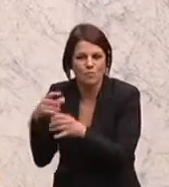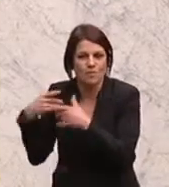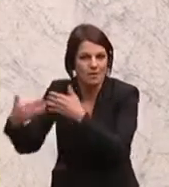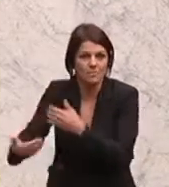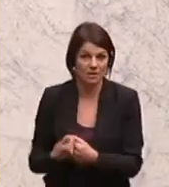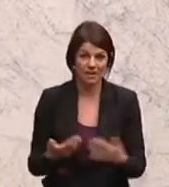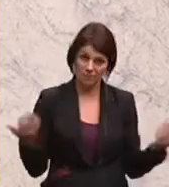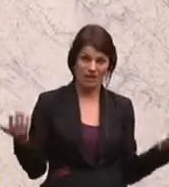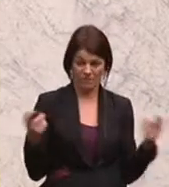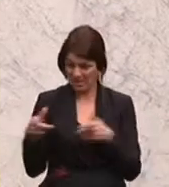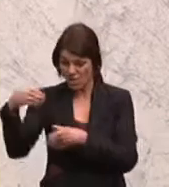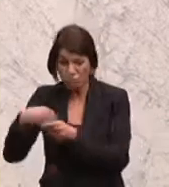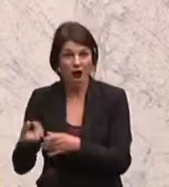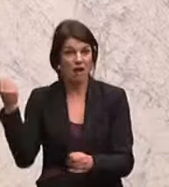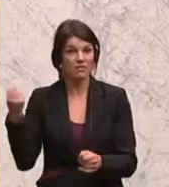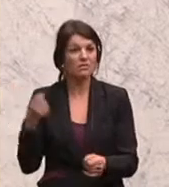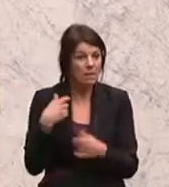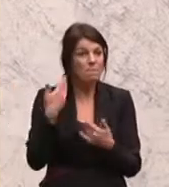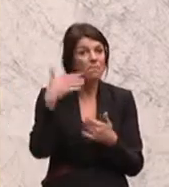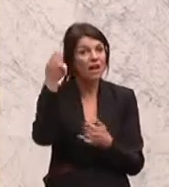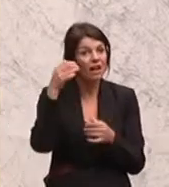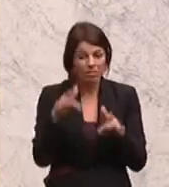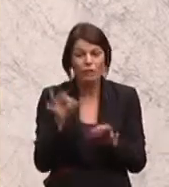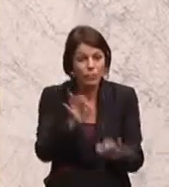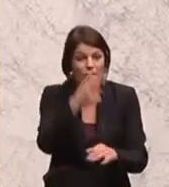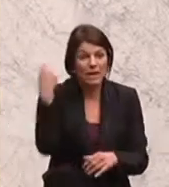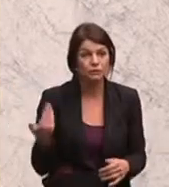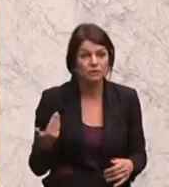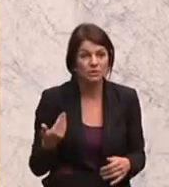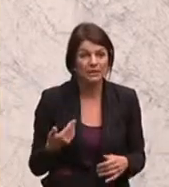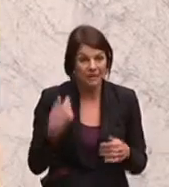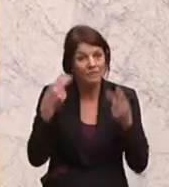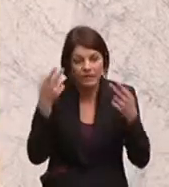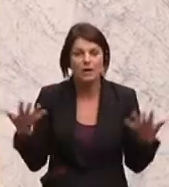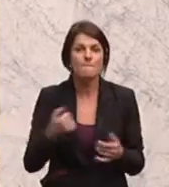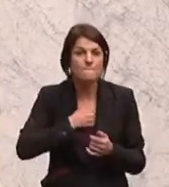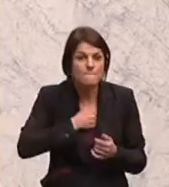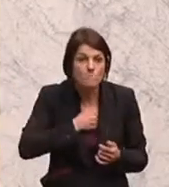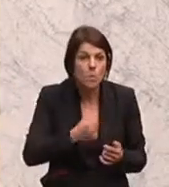können wir wieder mehr Geld für die Menschen aufbringen, wenn wir Mut zu Reformen haben.